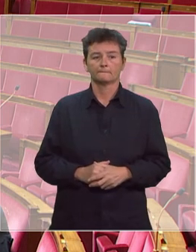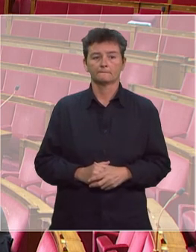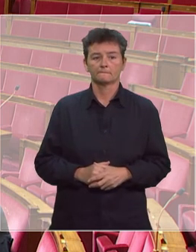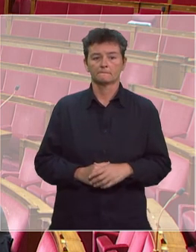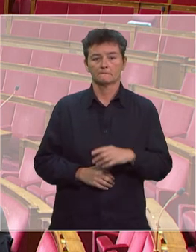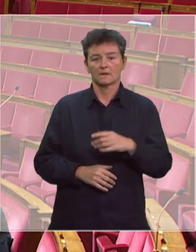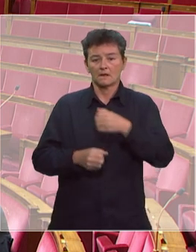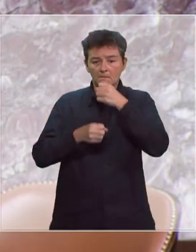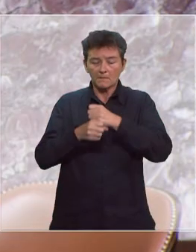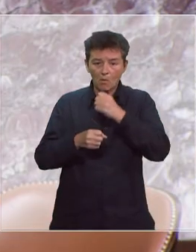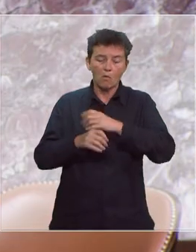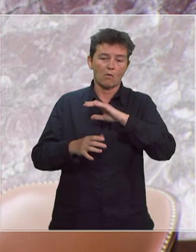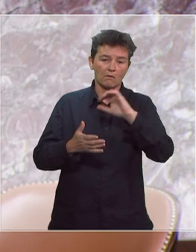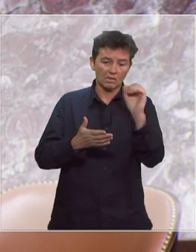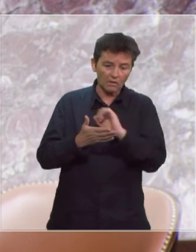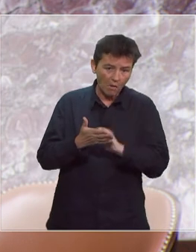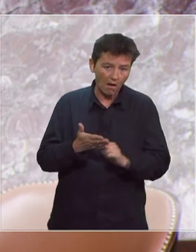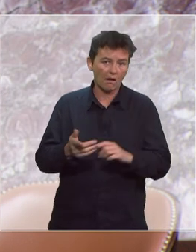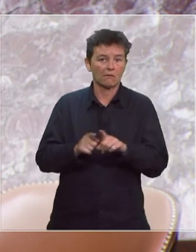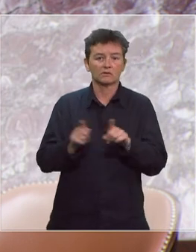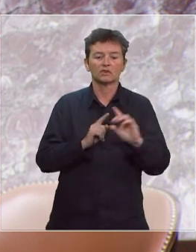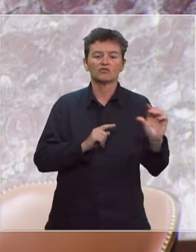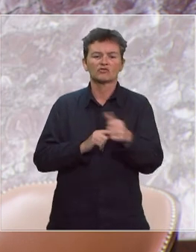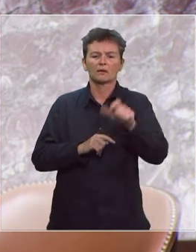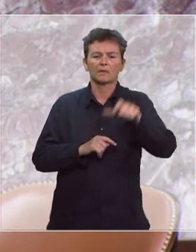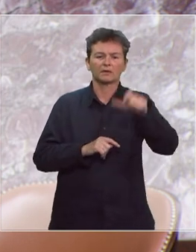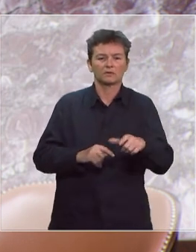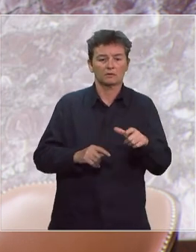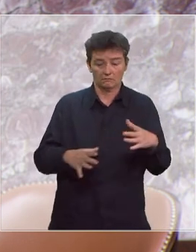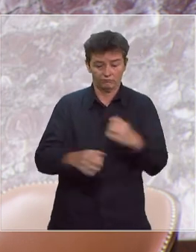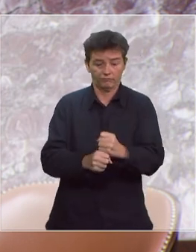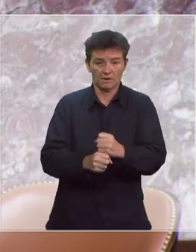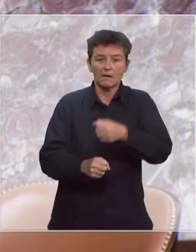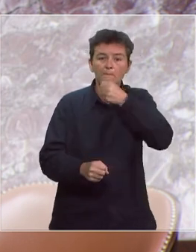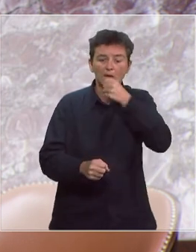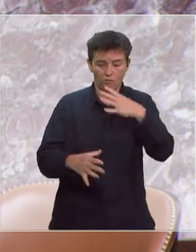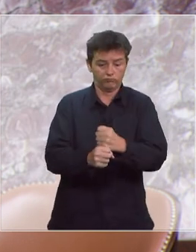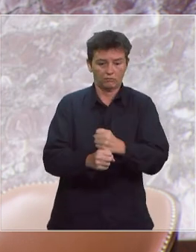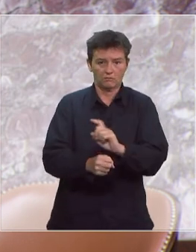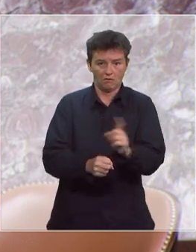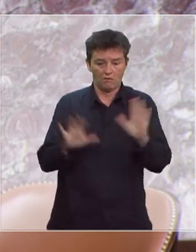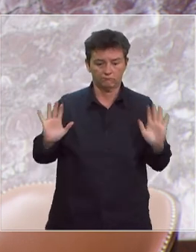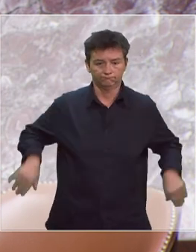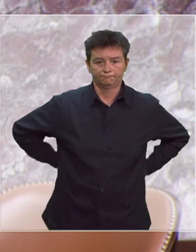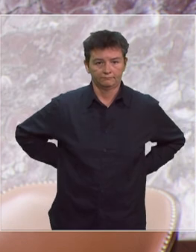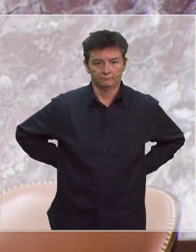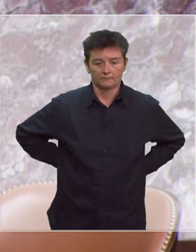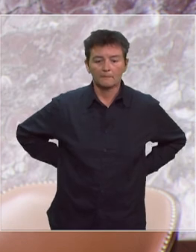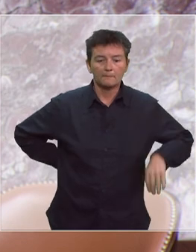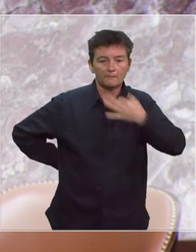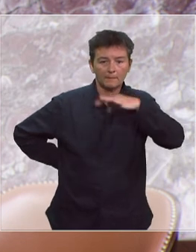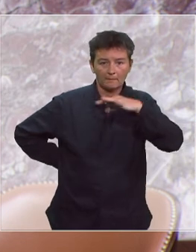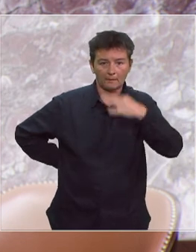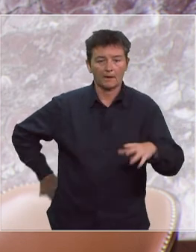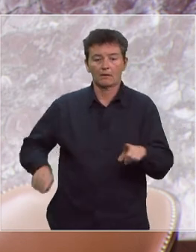Nettoyage des micros en cours de séance. Les orateurs sont invités à ne pas poser les mains sur les micros et utiliser des micros différents. respect